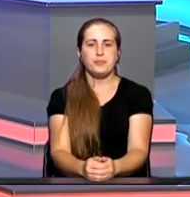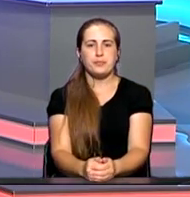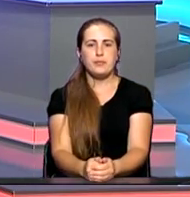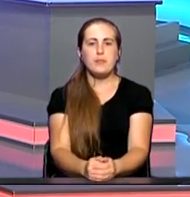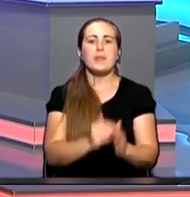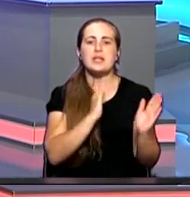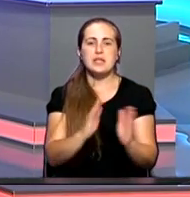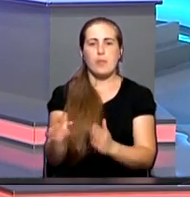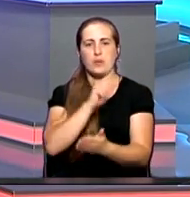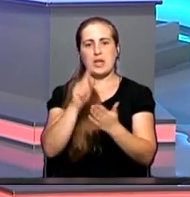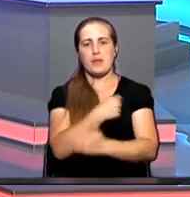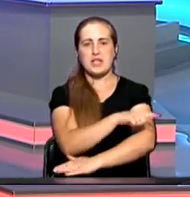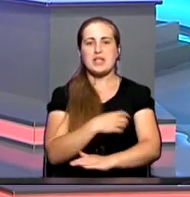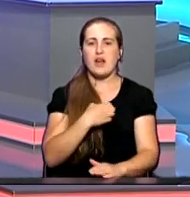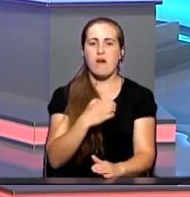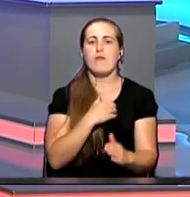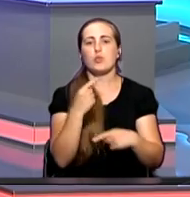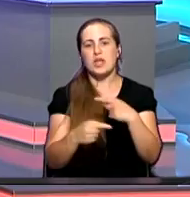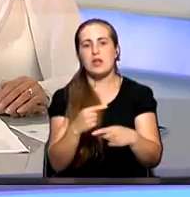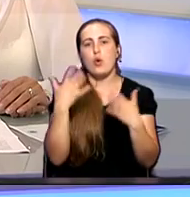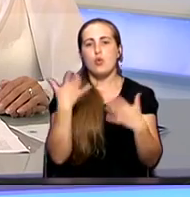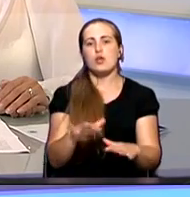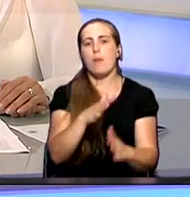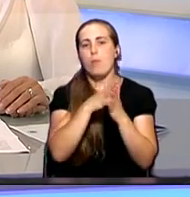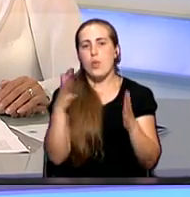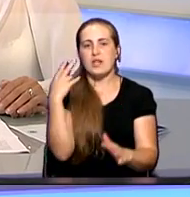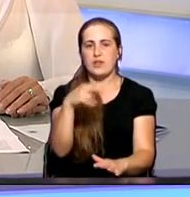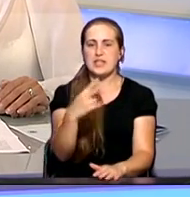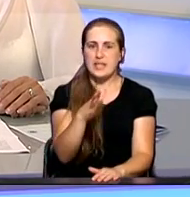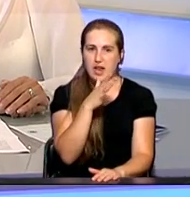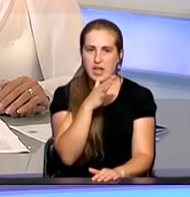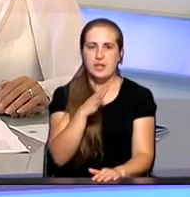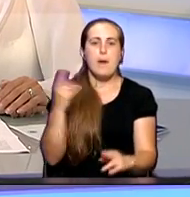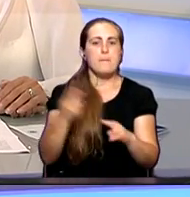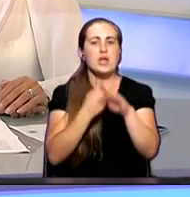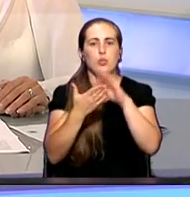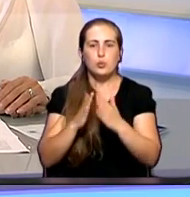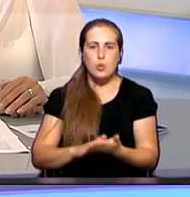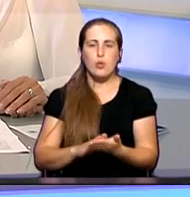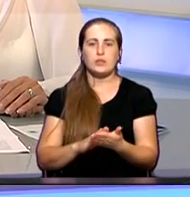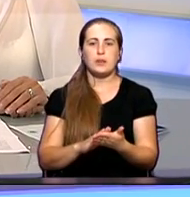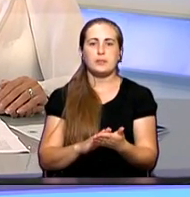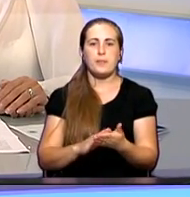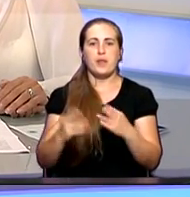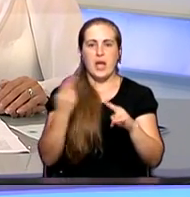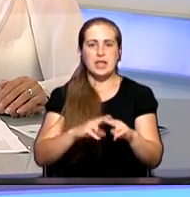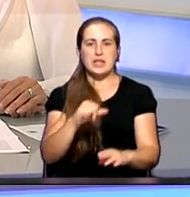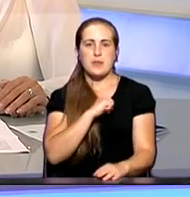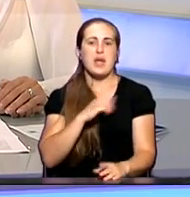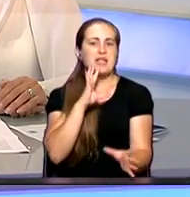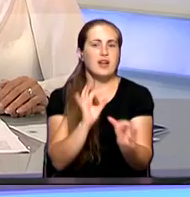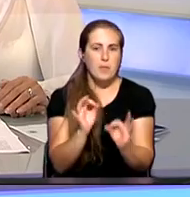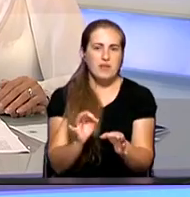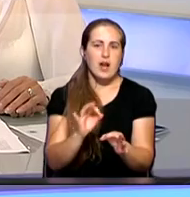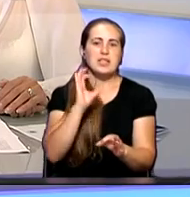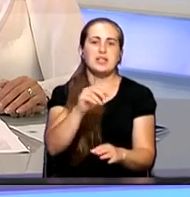Система обязательного медицинского страхования функционирует в Российской Федерации уже более 20 лет. Безусловно, она себя зарекомендовала